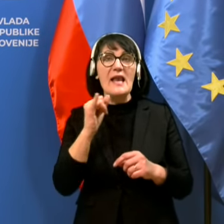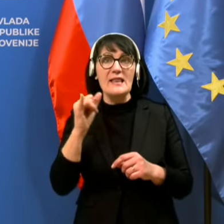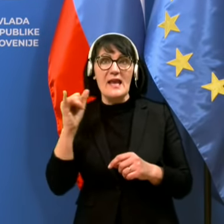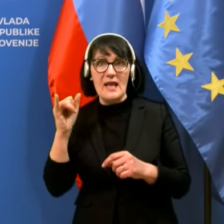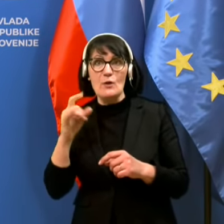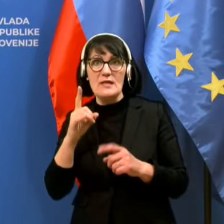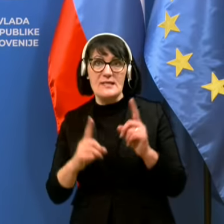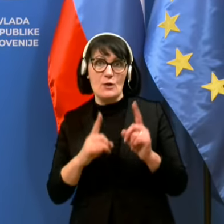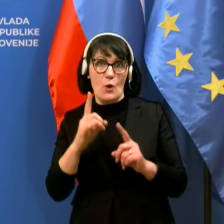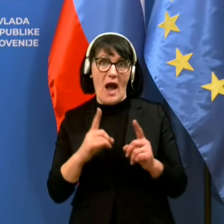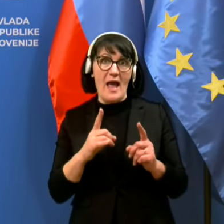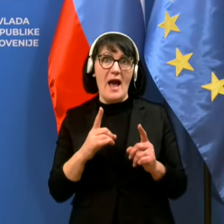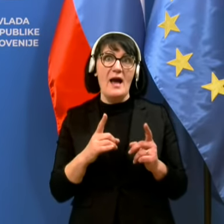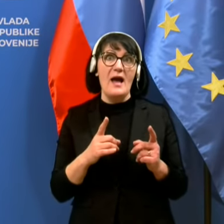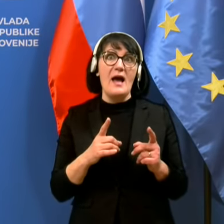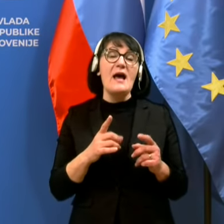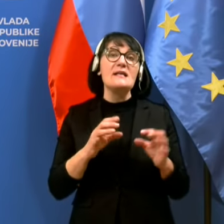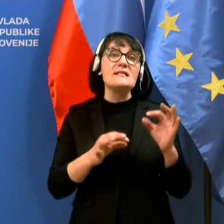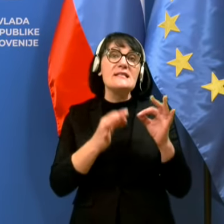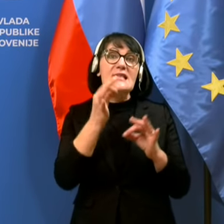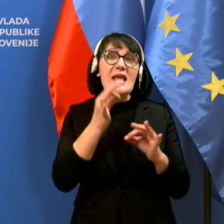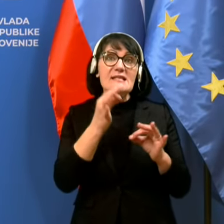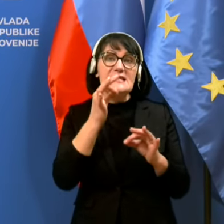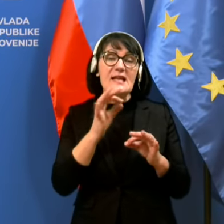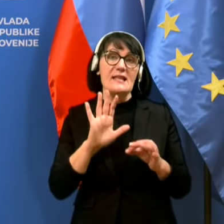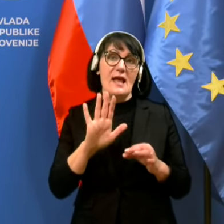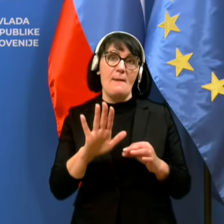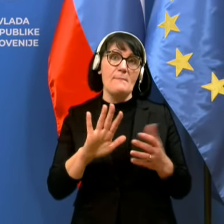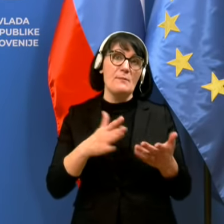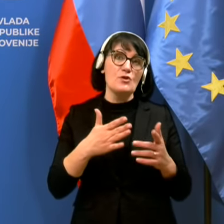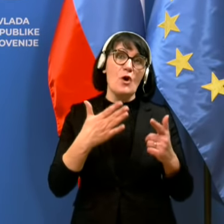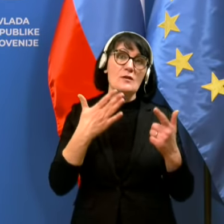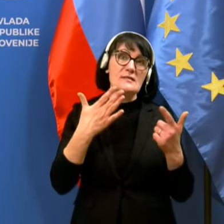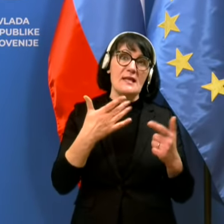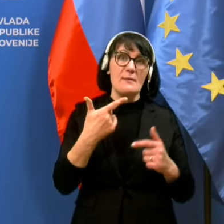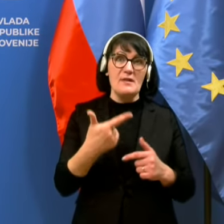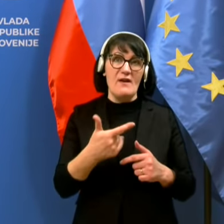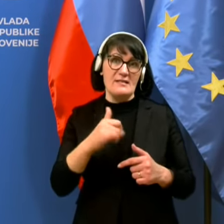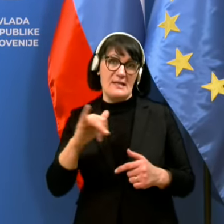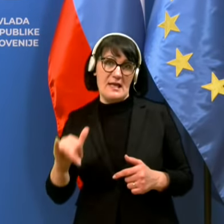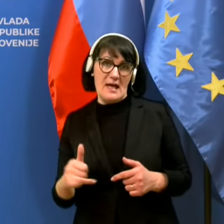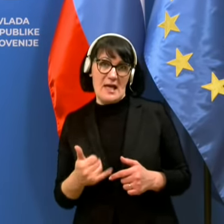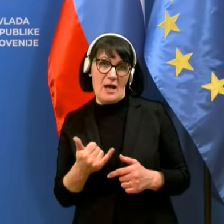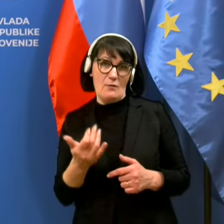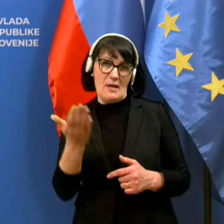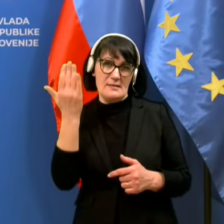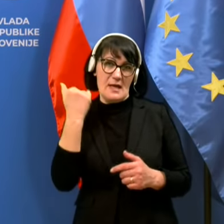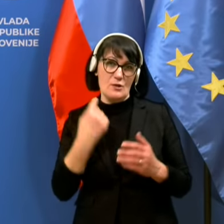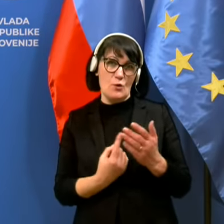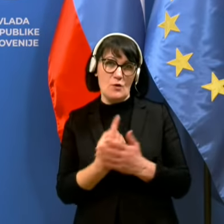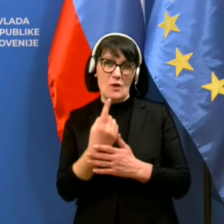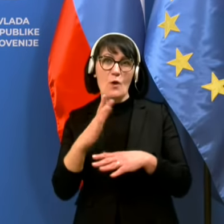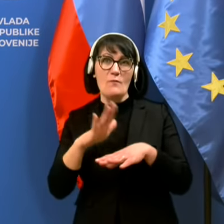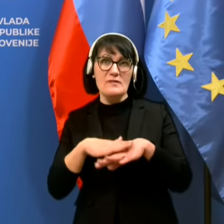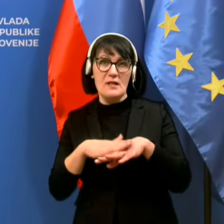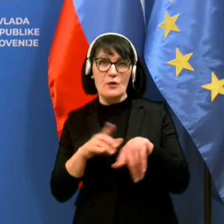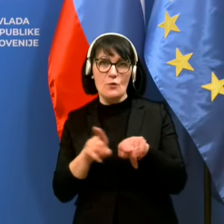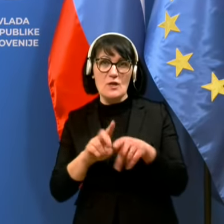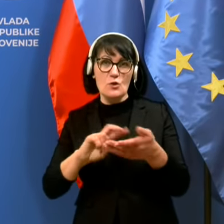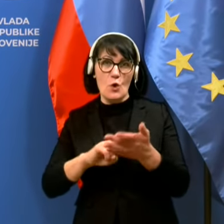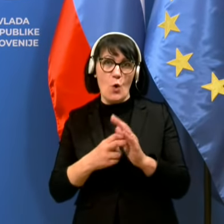nekaj dogaja z testi tam okoli 27.1. se mi zdi, smo obvestili tudi strokovno skupino.